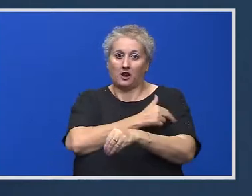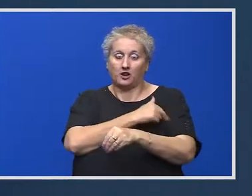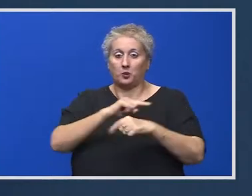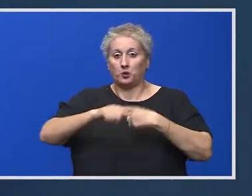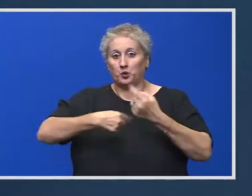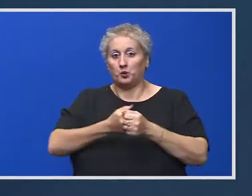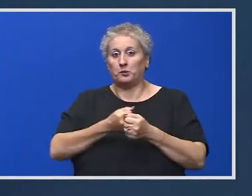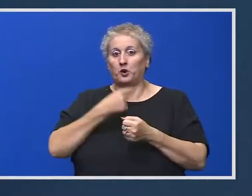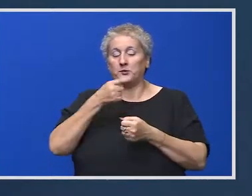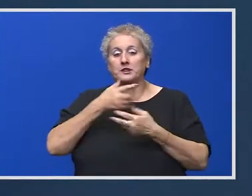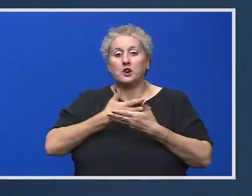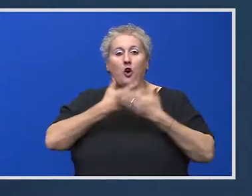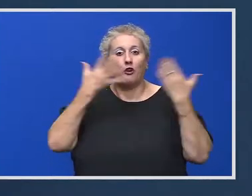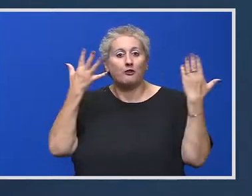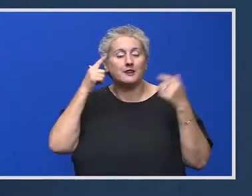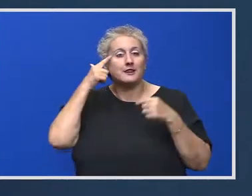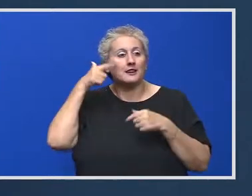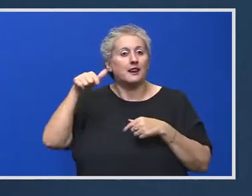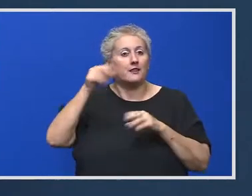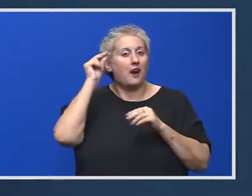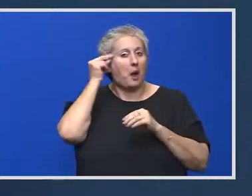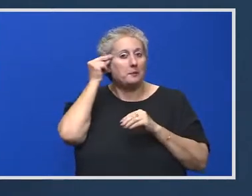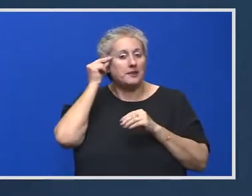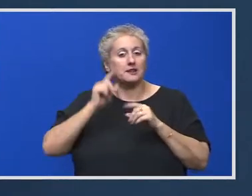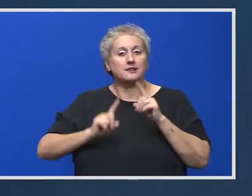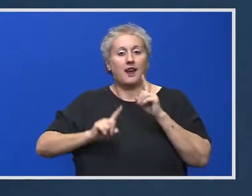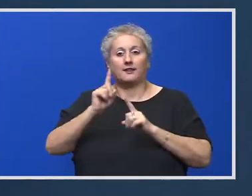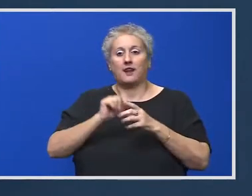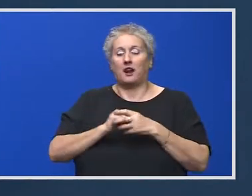după cum sunt convins că vă amintiți, chiar dacă,